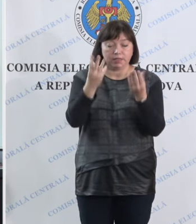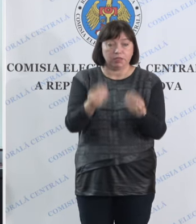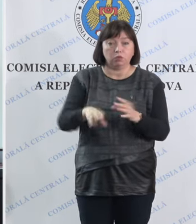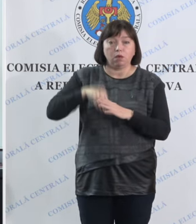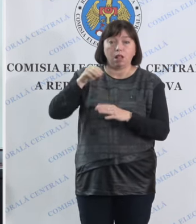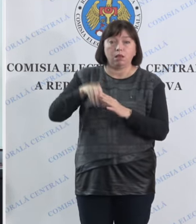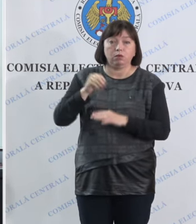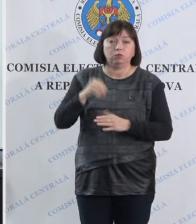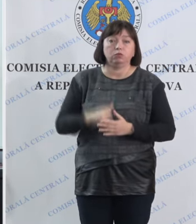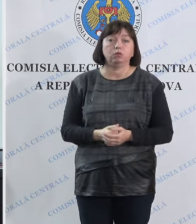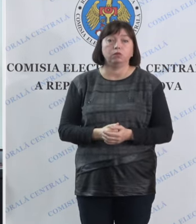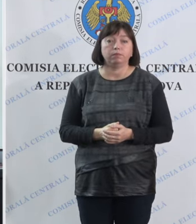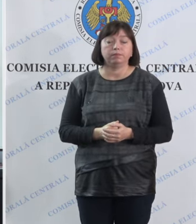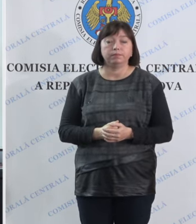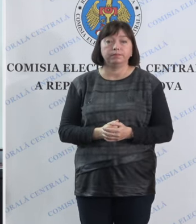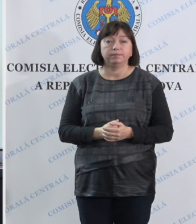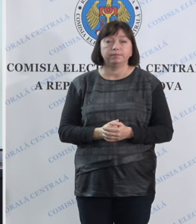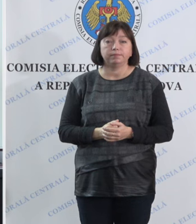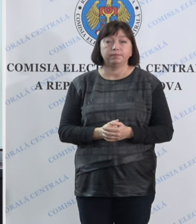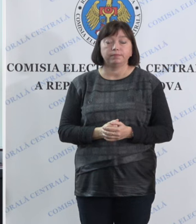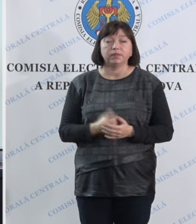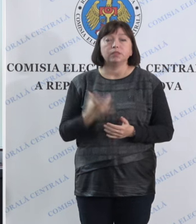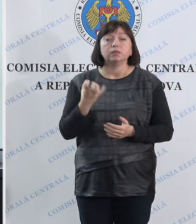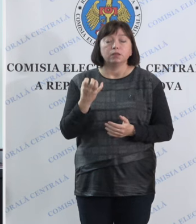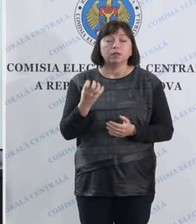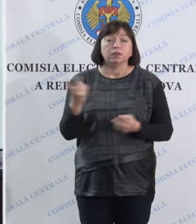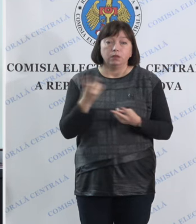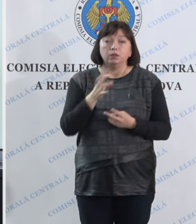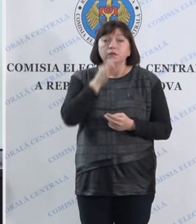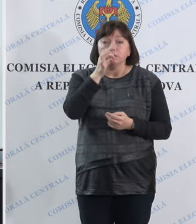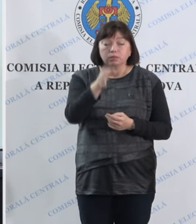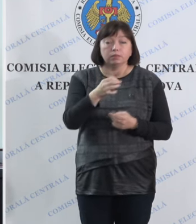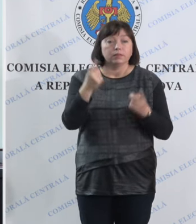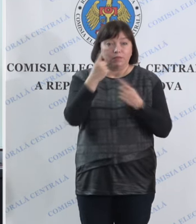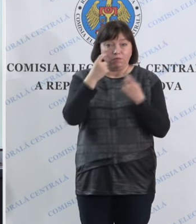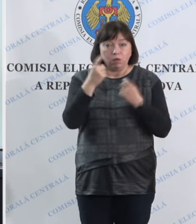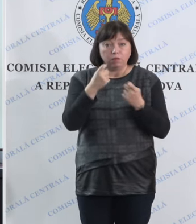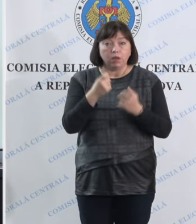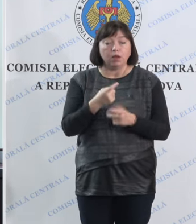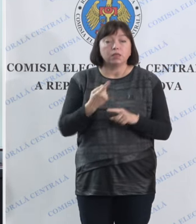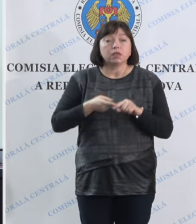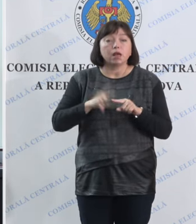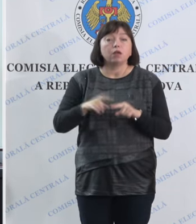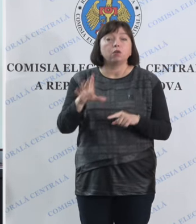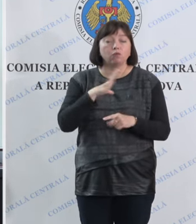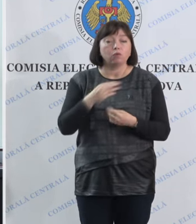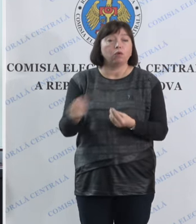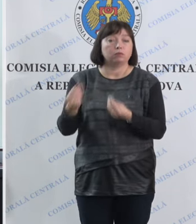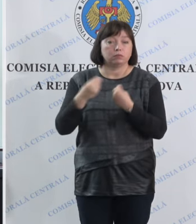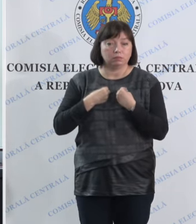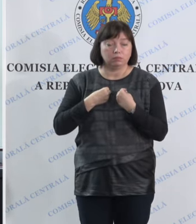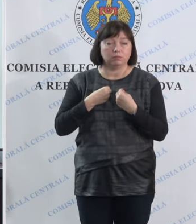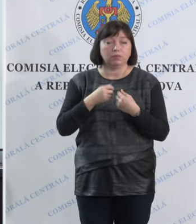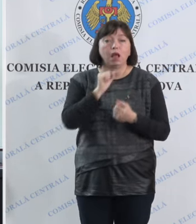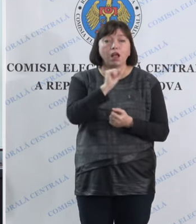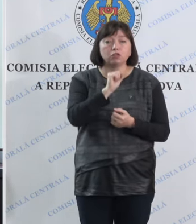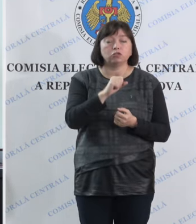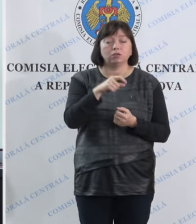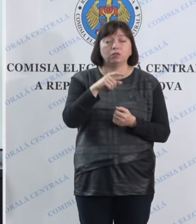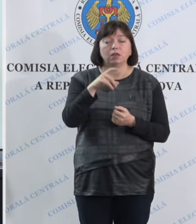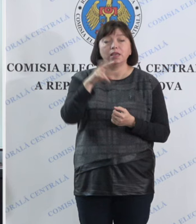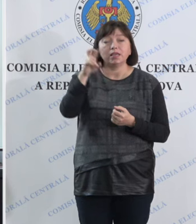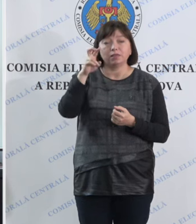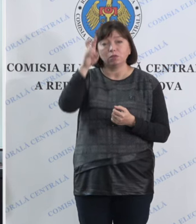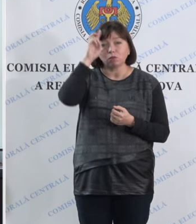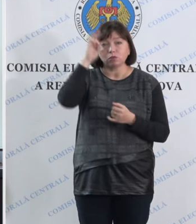alegerilor. Mai este de spus o informație care a fost oferită de către Agenția Servicii